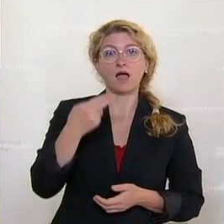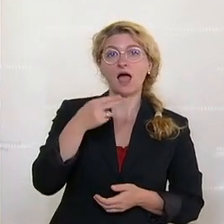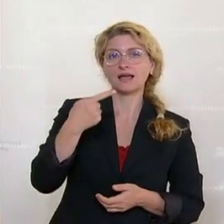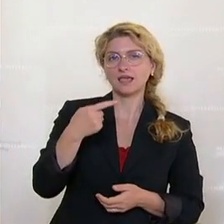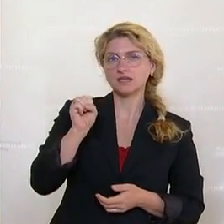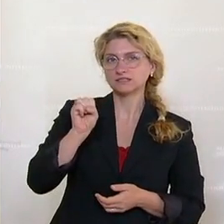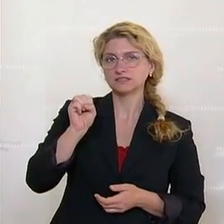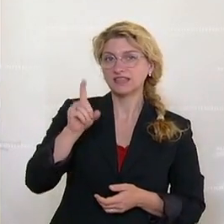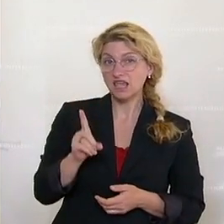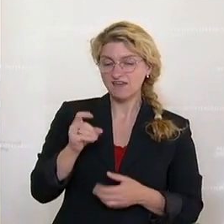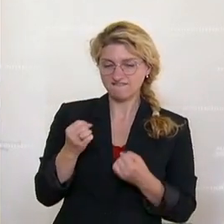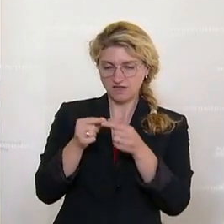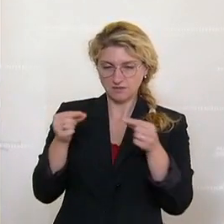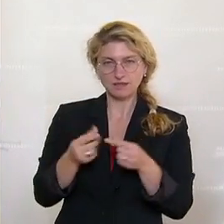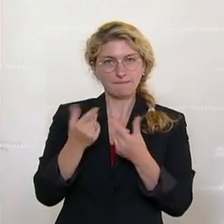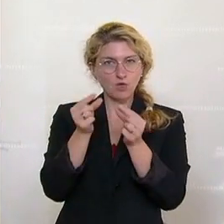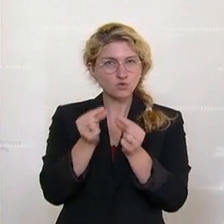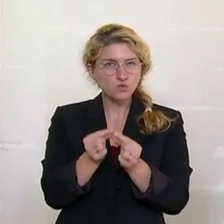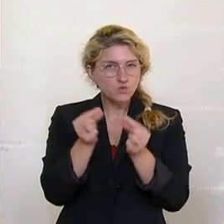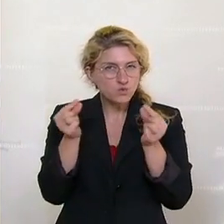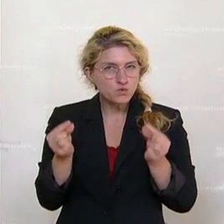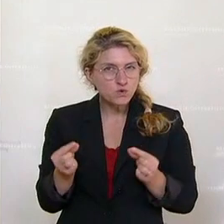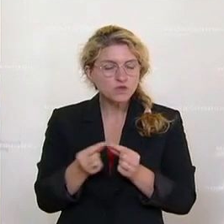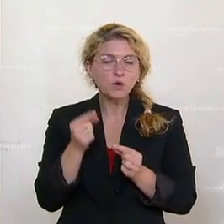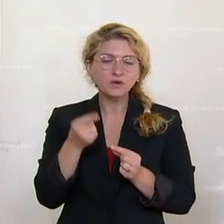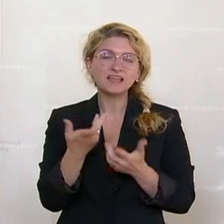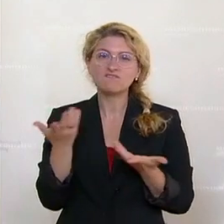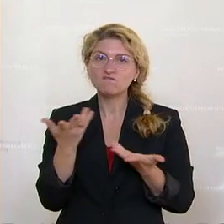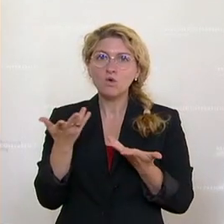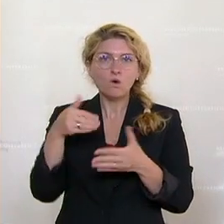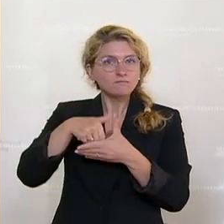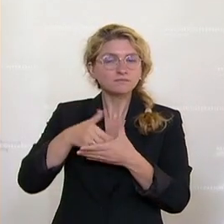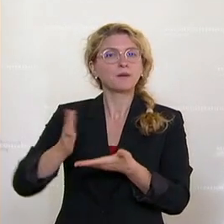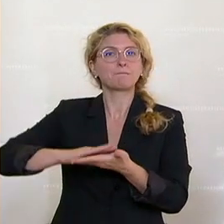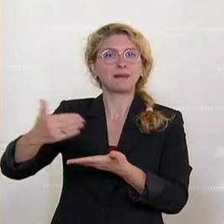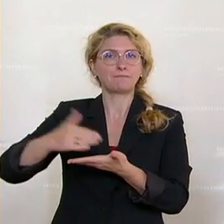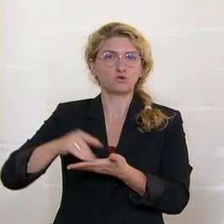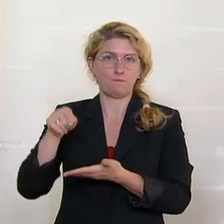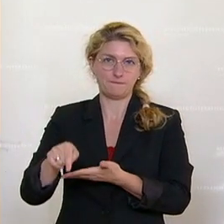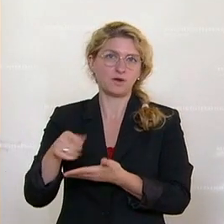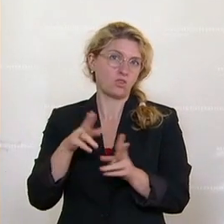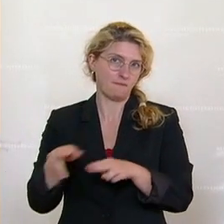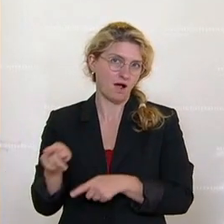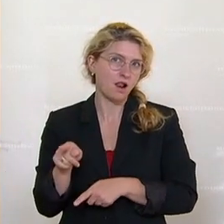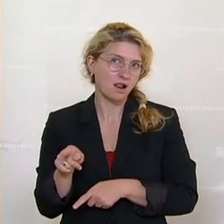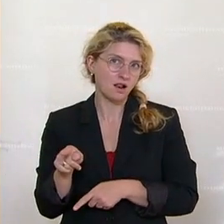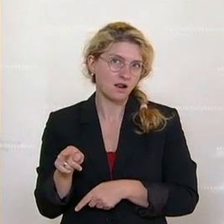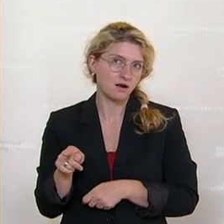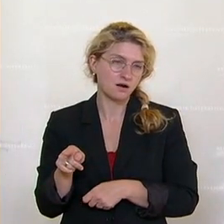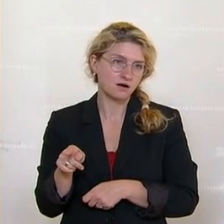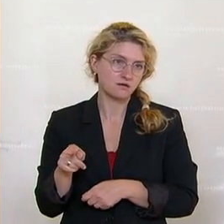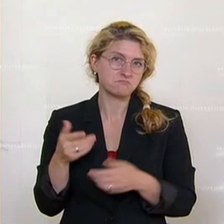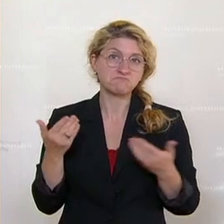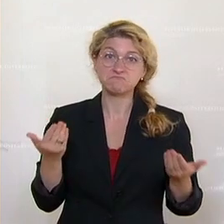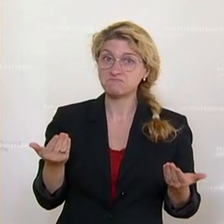-Festplatten sind wesentlich schlanker und werden an sich in Notebooks verbaut. Unter anderem baut Dell solche Notebooks.